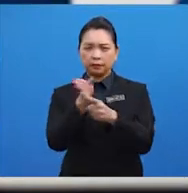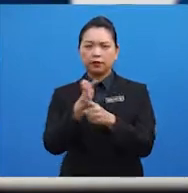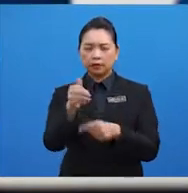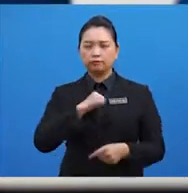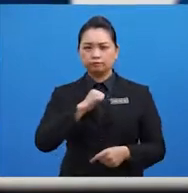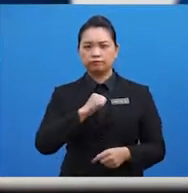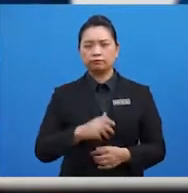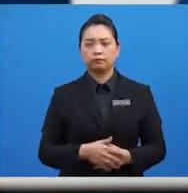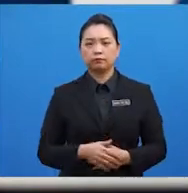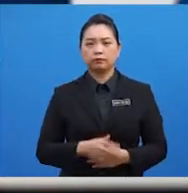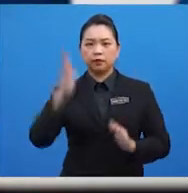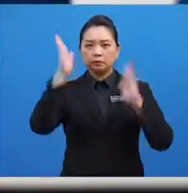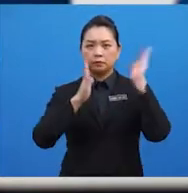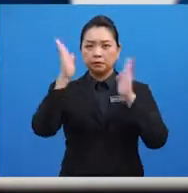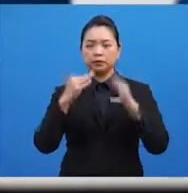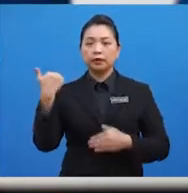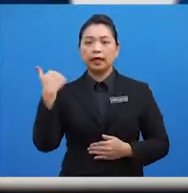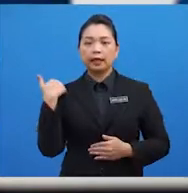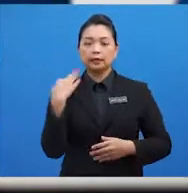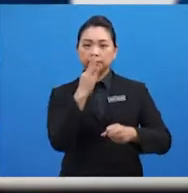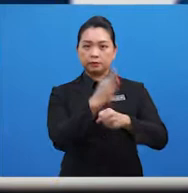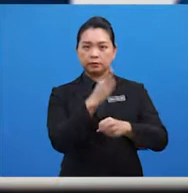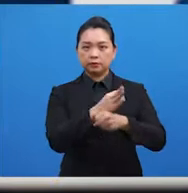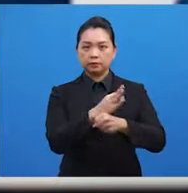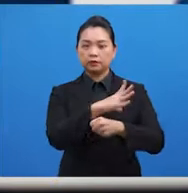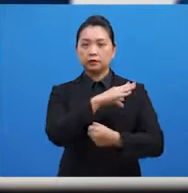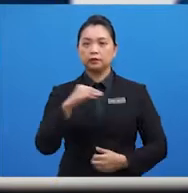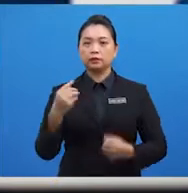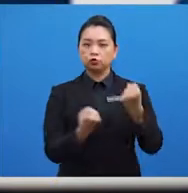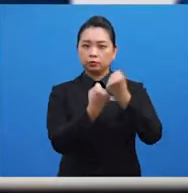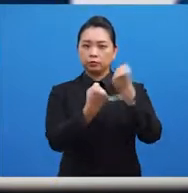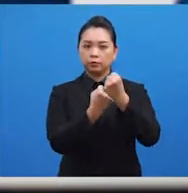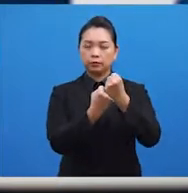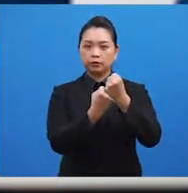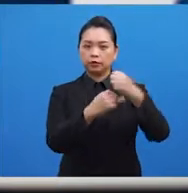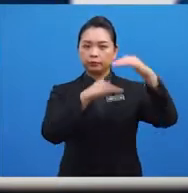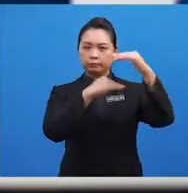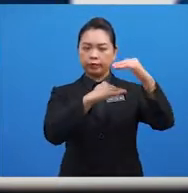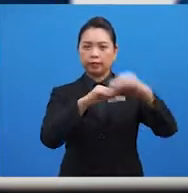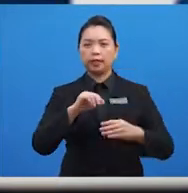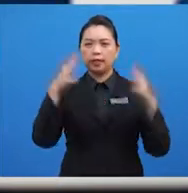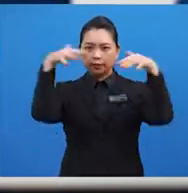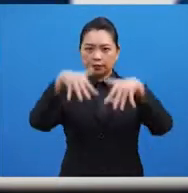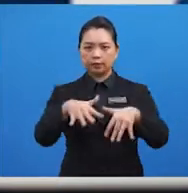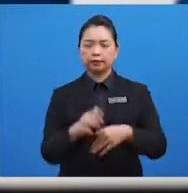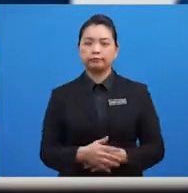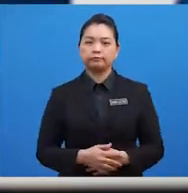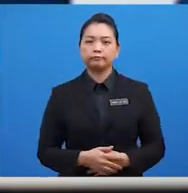Malaysia mempunyai peranan dan sumbangan yang besar di peringkat ASEAN.